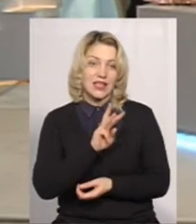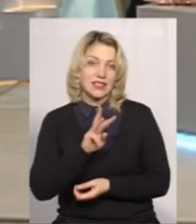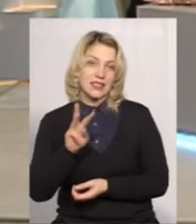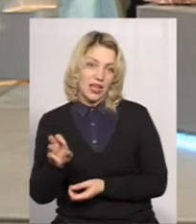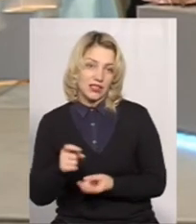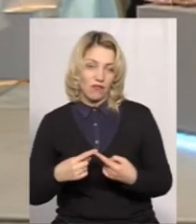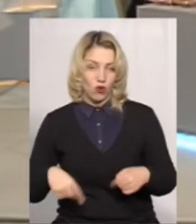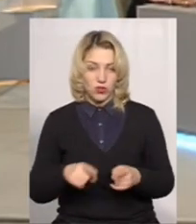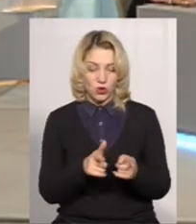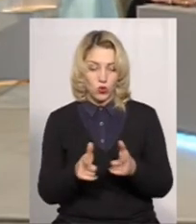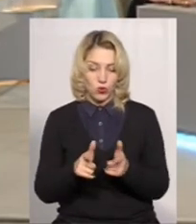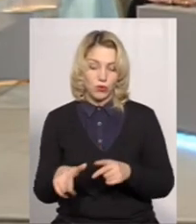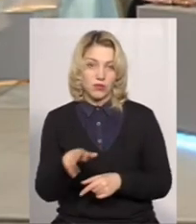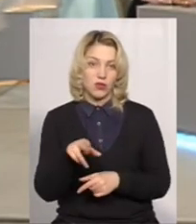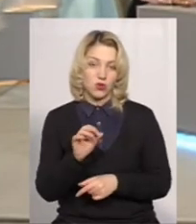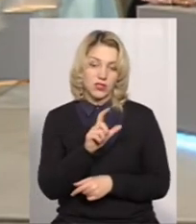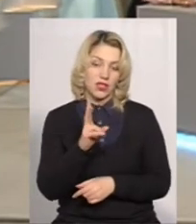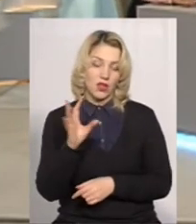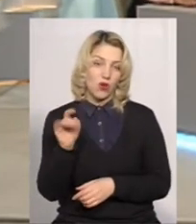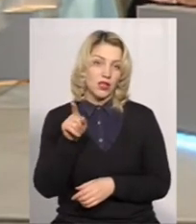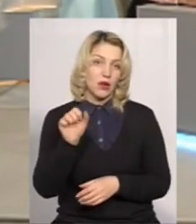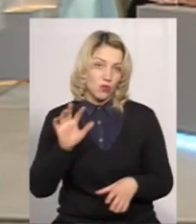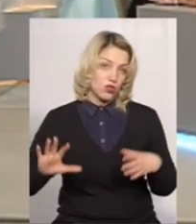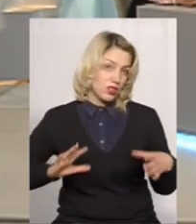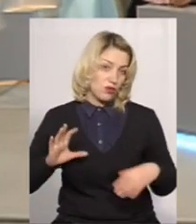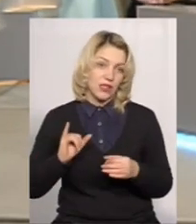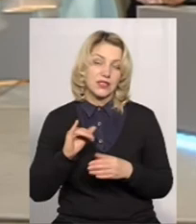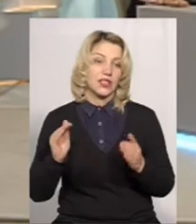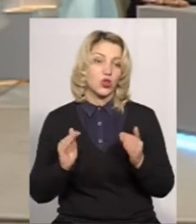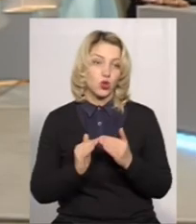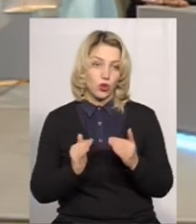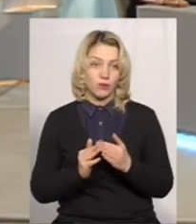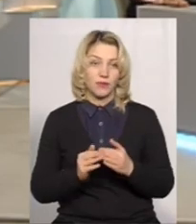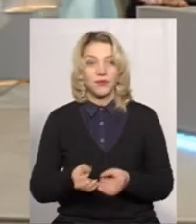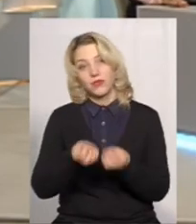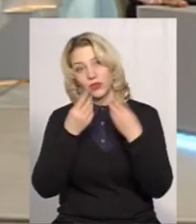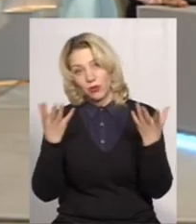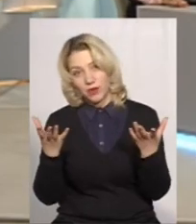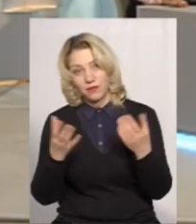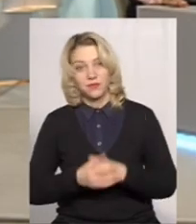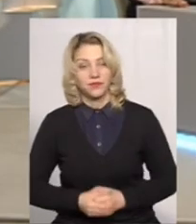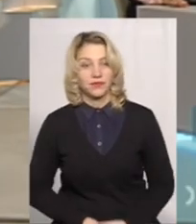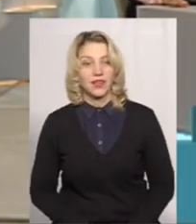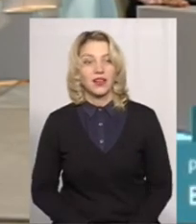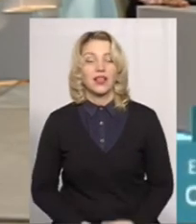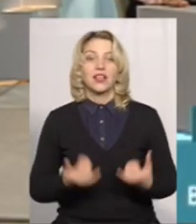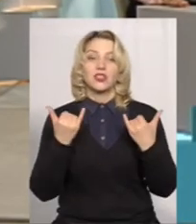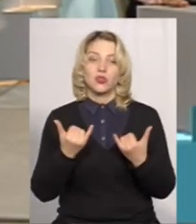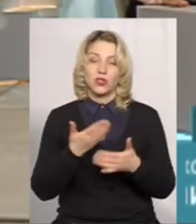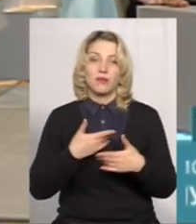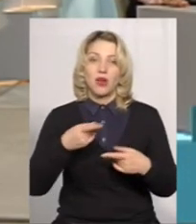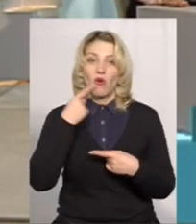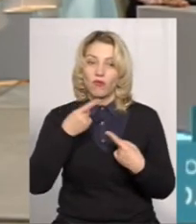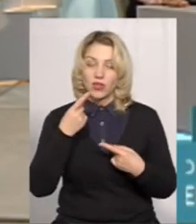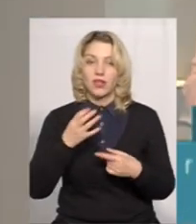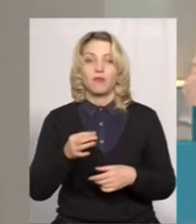в розділі «Готуємося до ЗНО». Ти можеш тренуватися й вдома. Добре. Сьогодні ми говорили